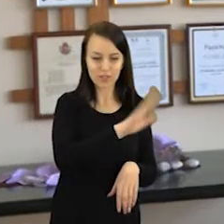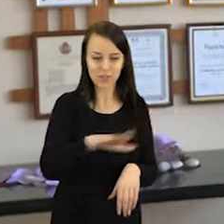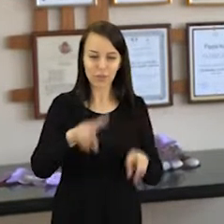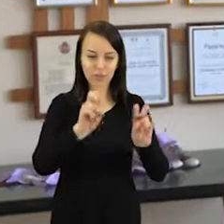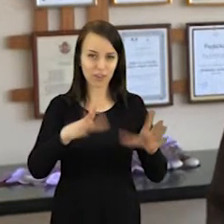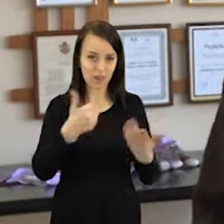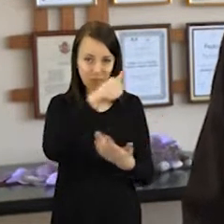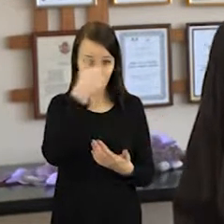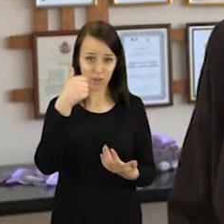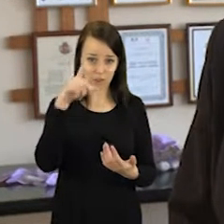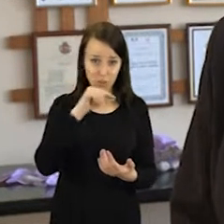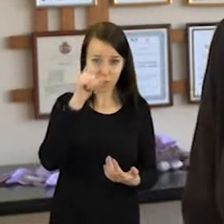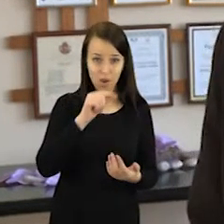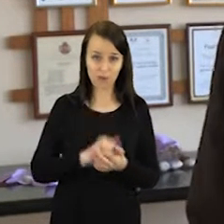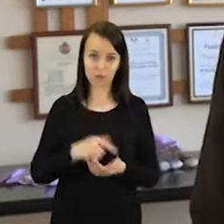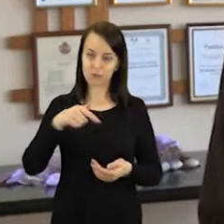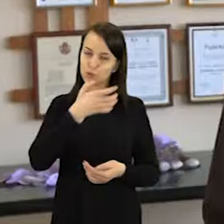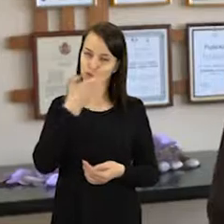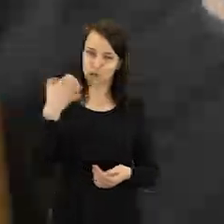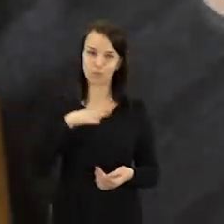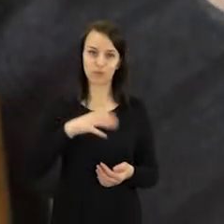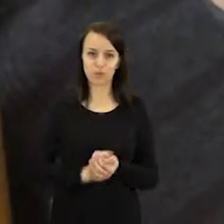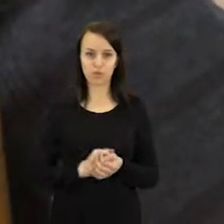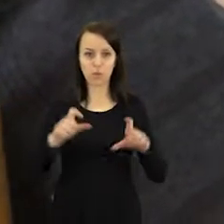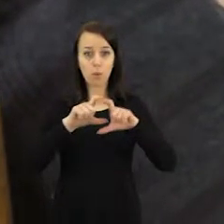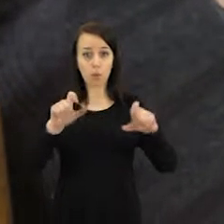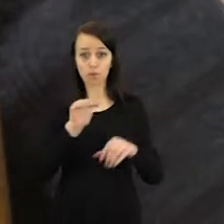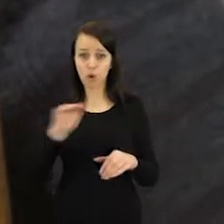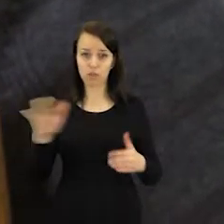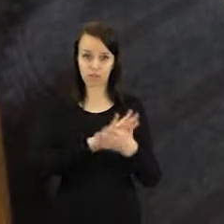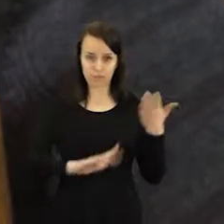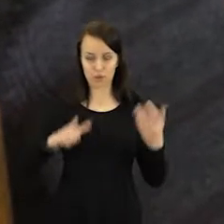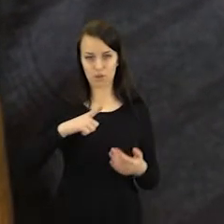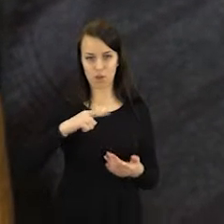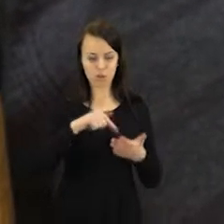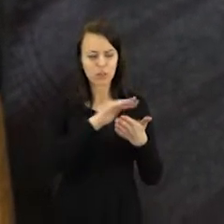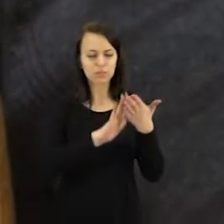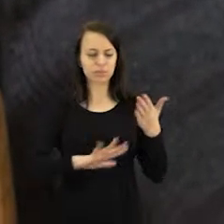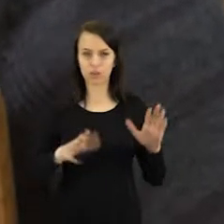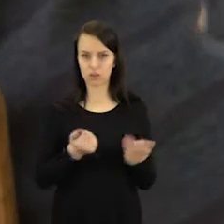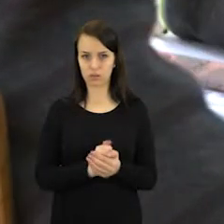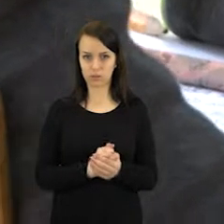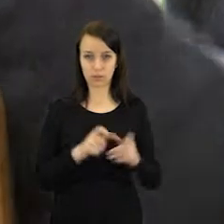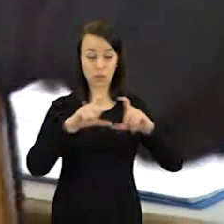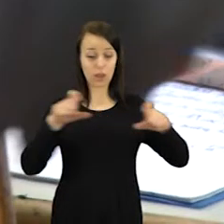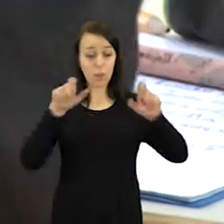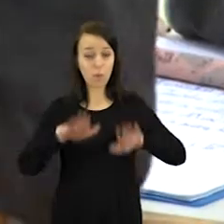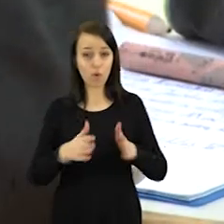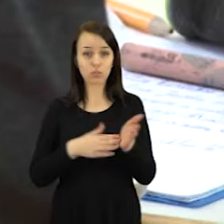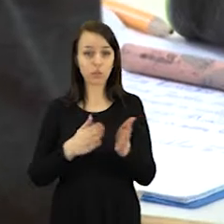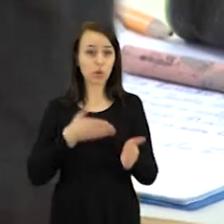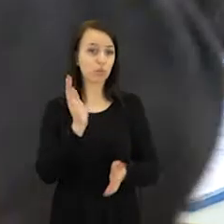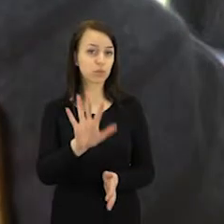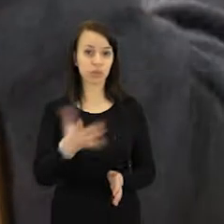vardu ir čia buvo visomis prasmėmis šilti. O mokykla laukia oficialių raštų, kuriuose bus aiškiai parašyta, kas ir ką